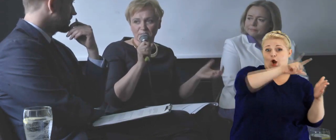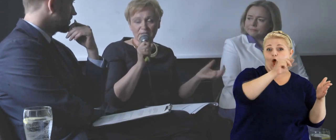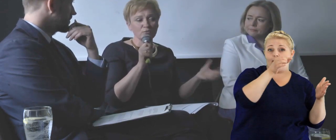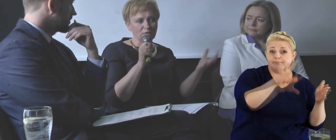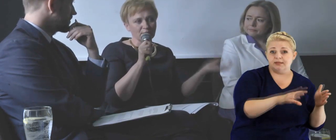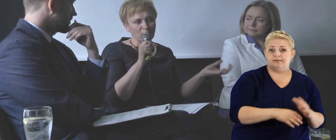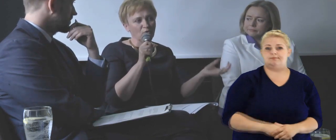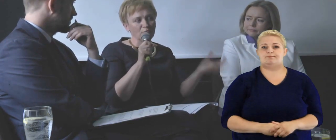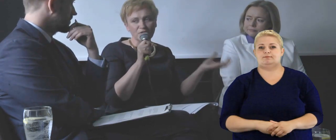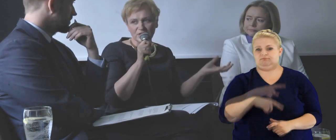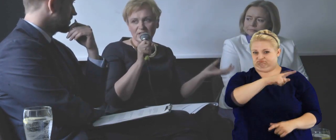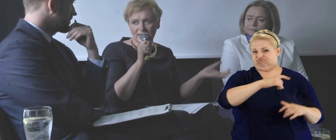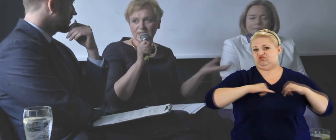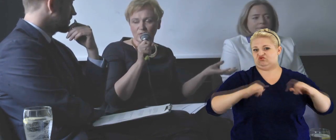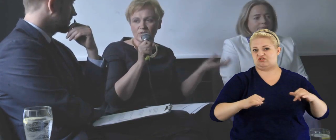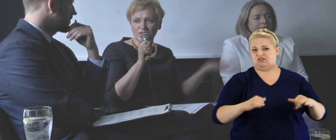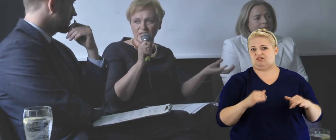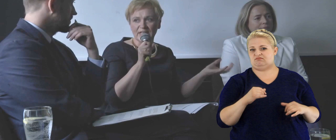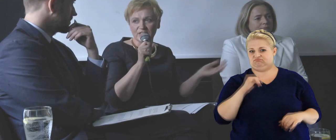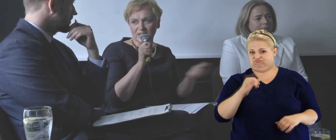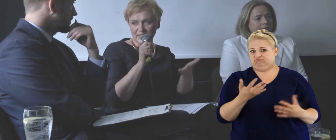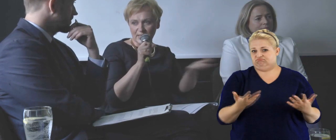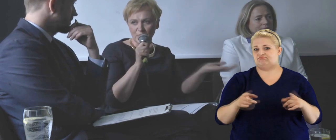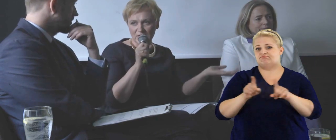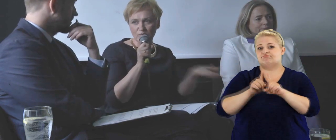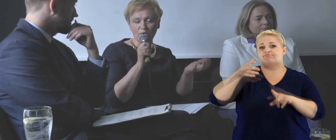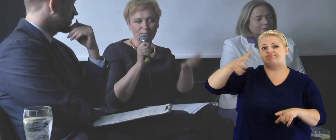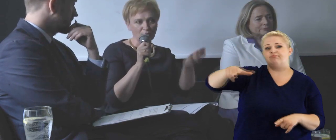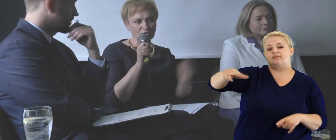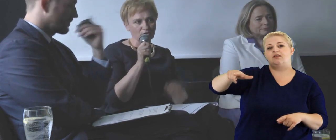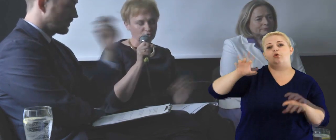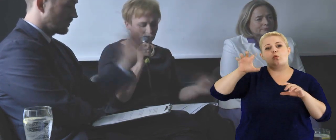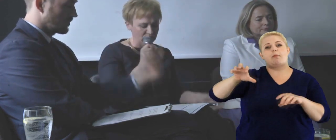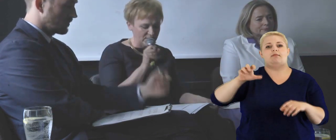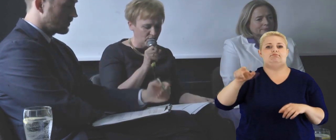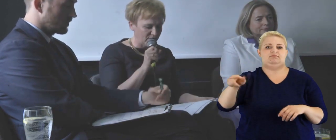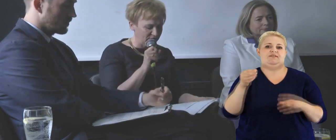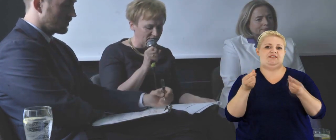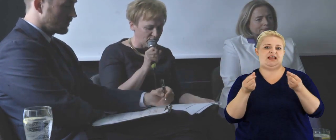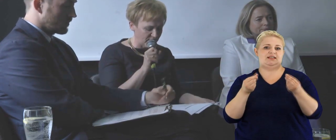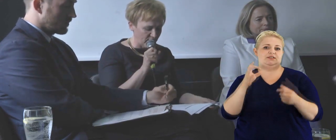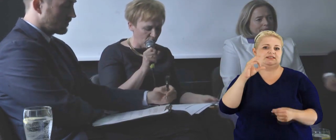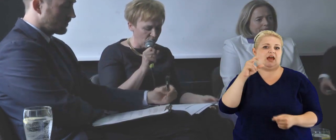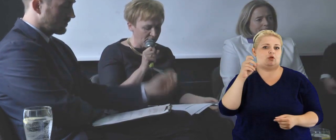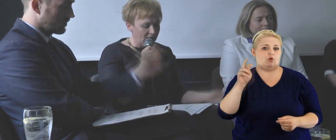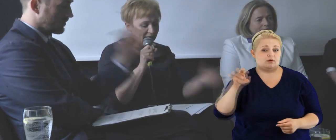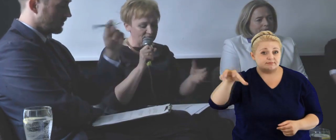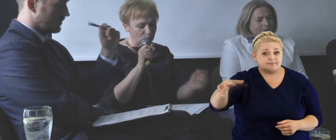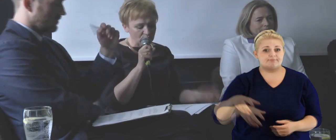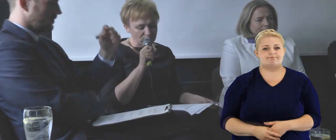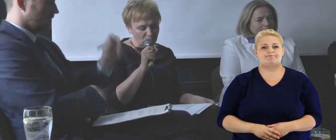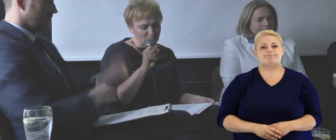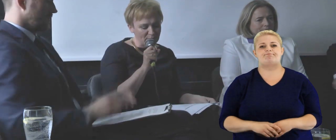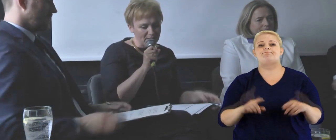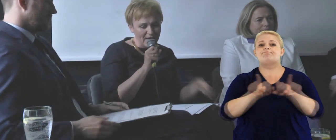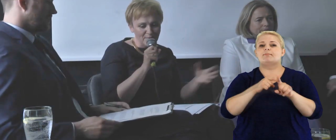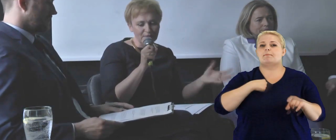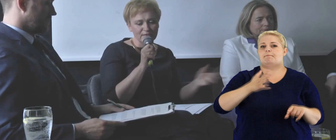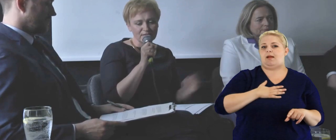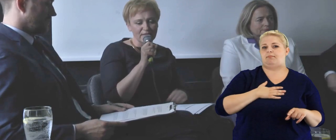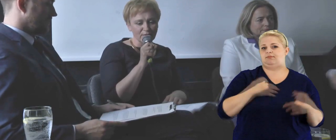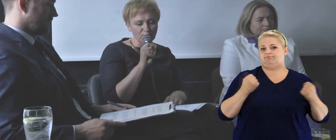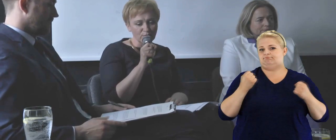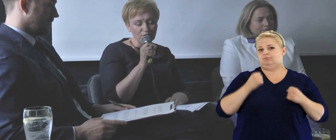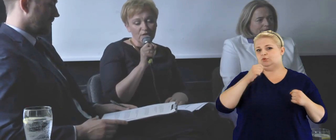lobbingowymi, które mogą być silne i są i silniejsze, tak jak pokazują raporty dotyczące sektora finansowego, ale z drugiej strony mamy